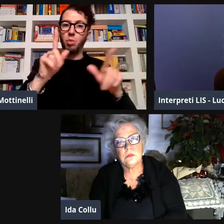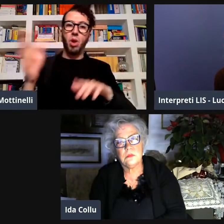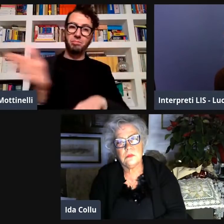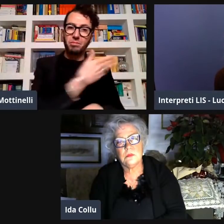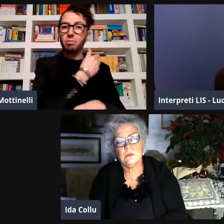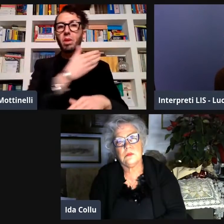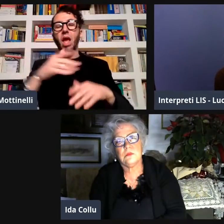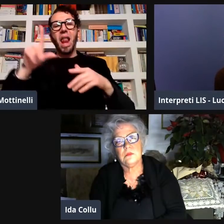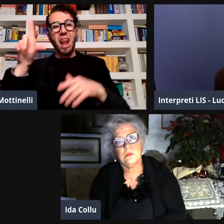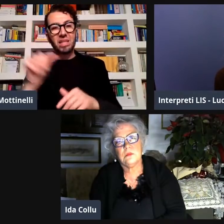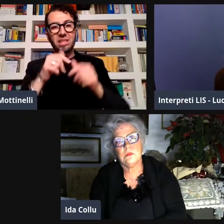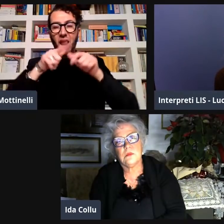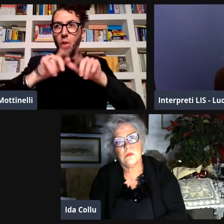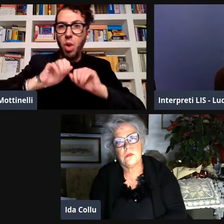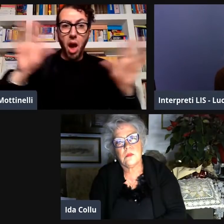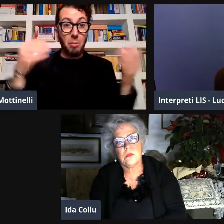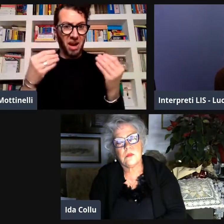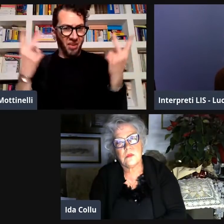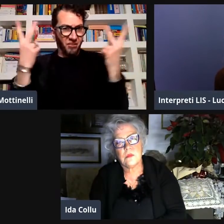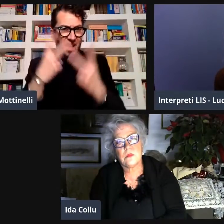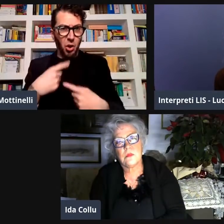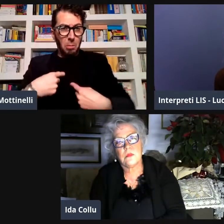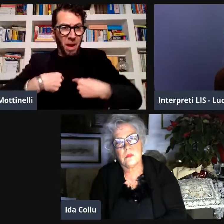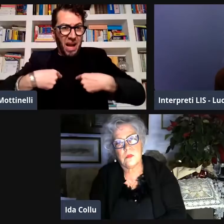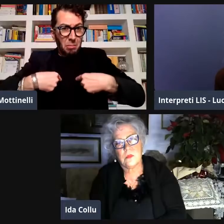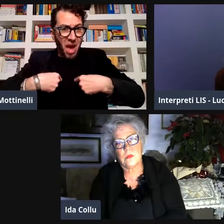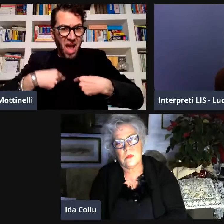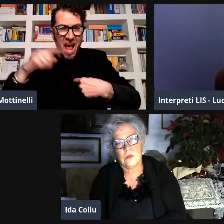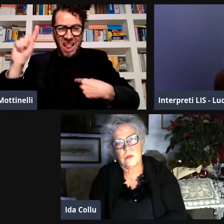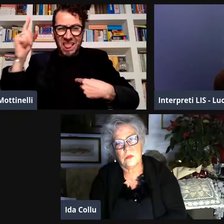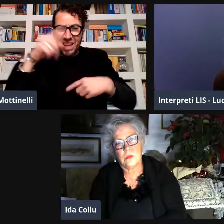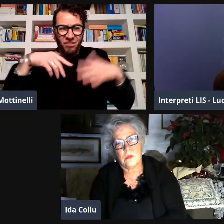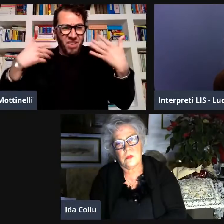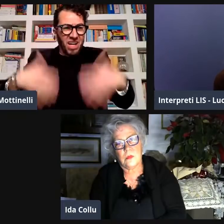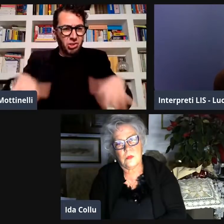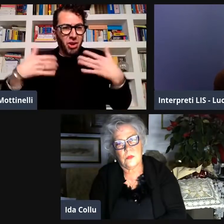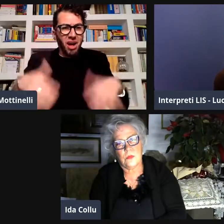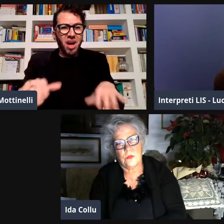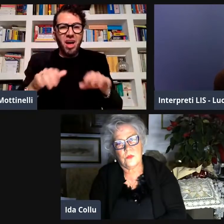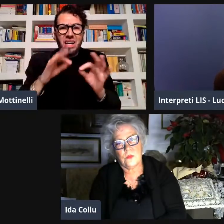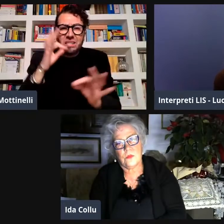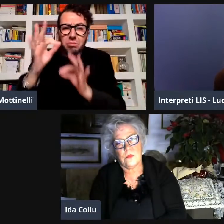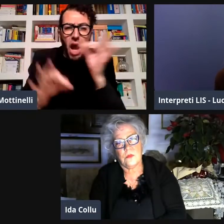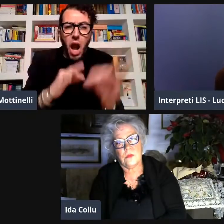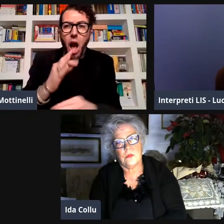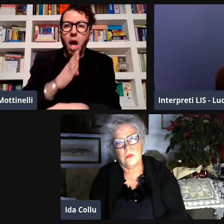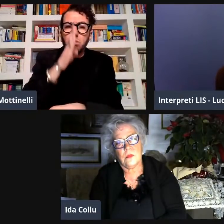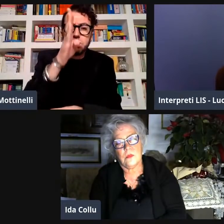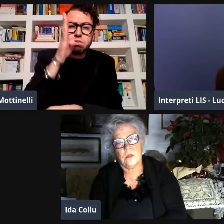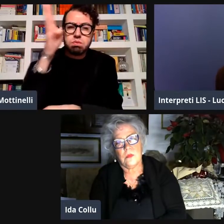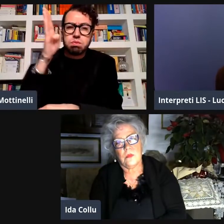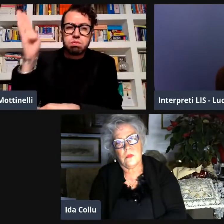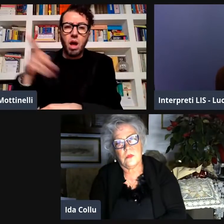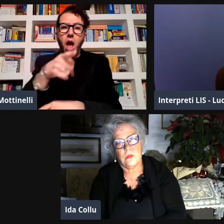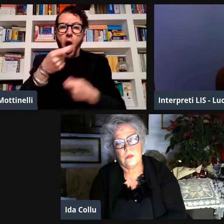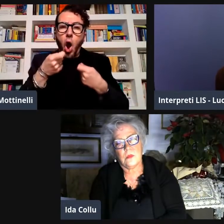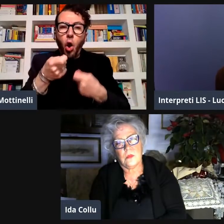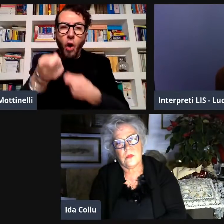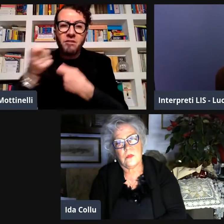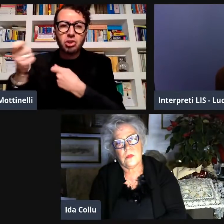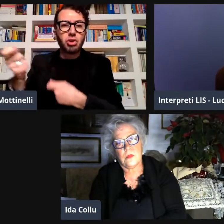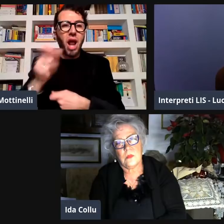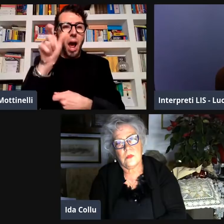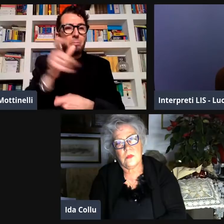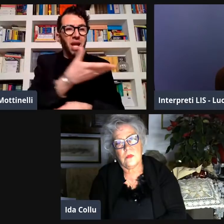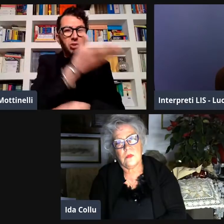il concetto che la LIS fosse una vera lingua in Italia e non di diffondere il linguaggio mimico-gestuale perché come